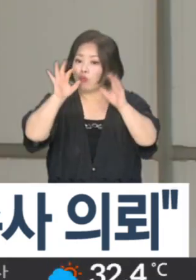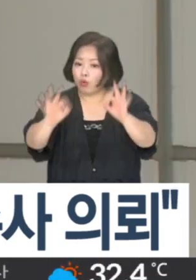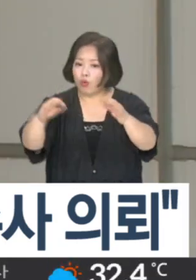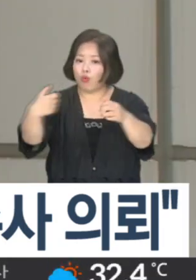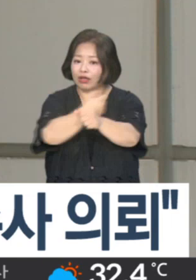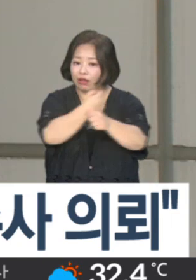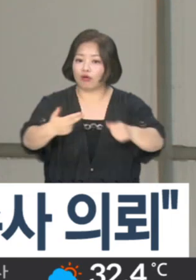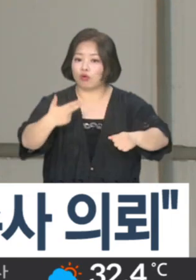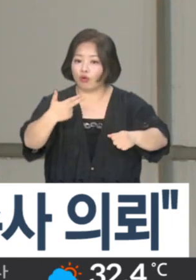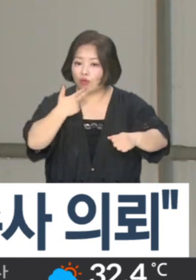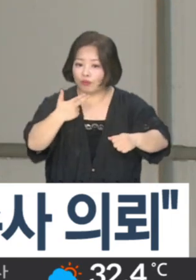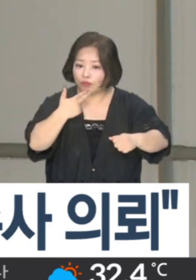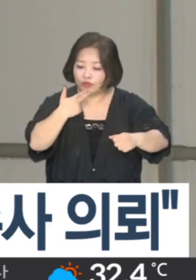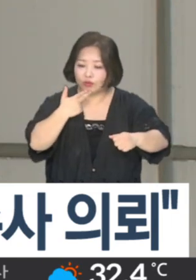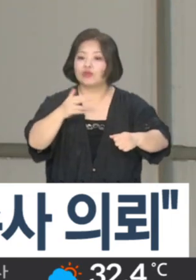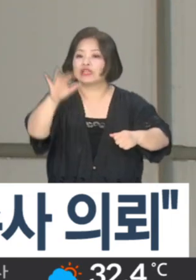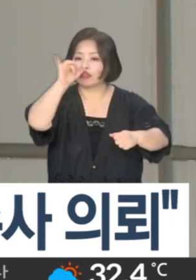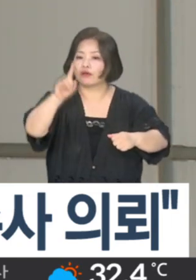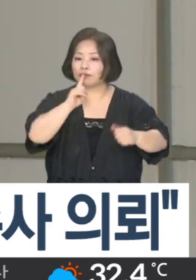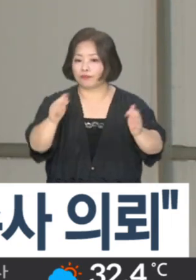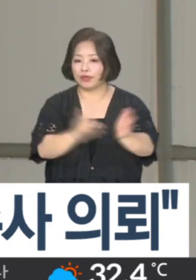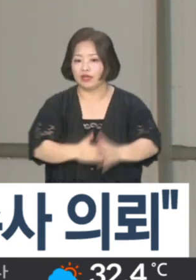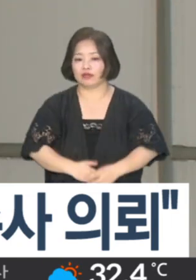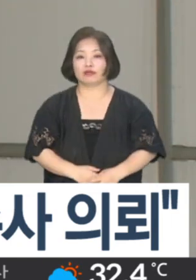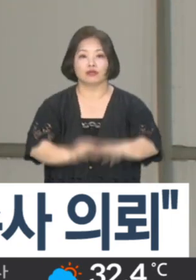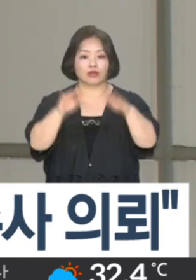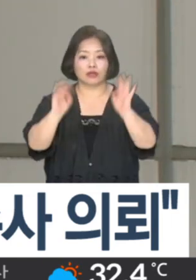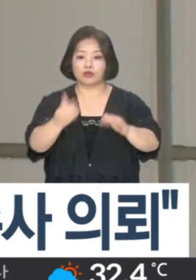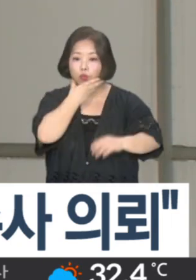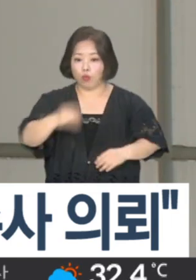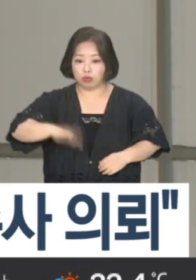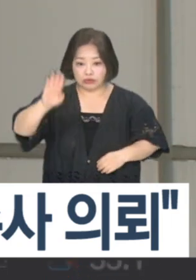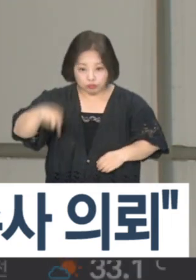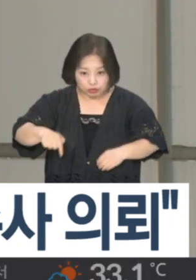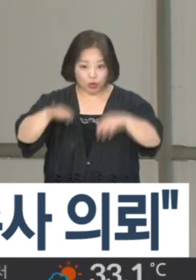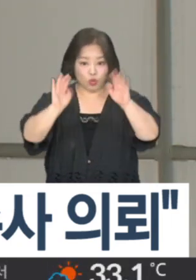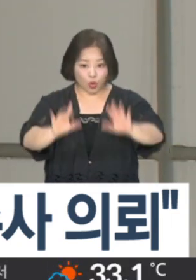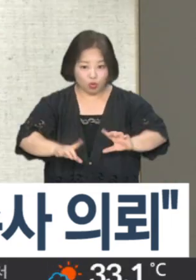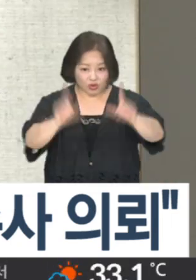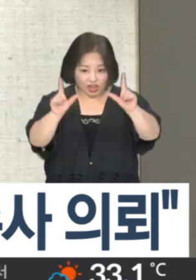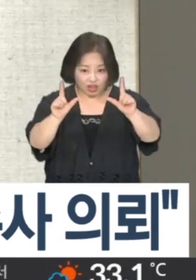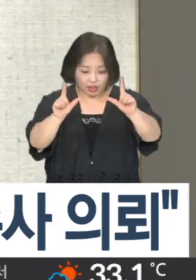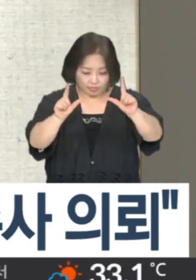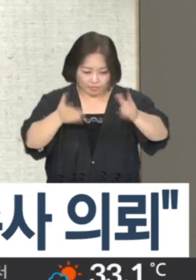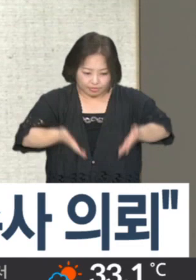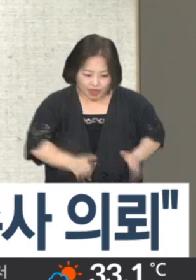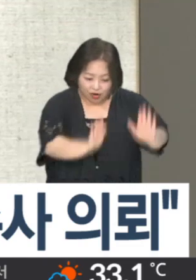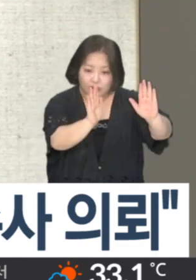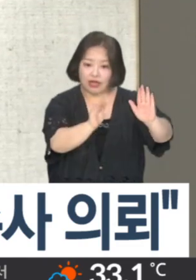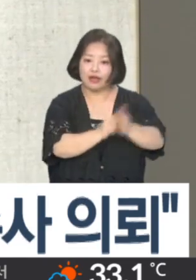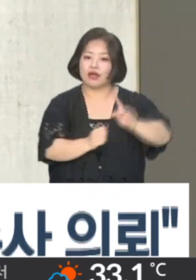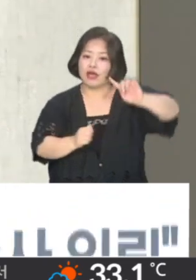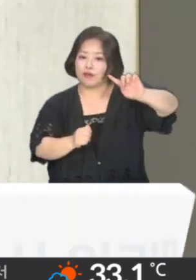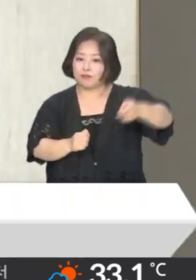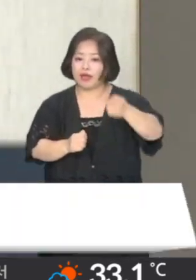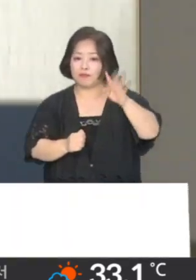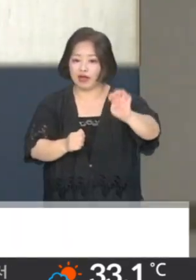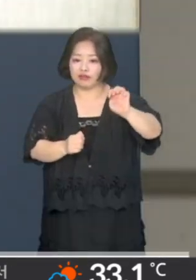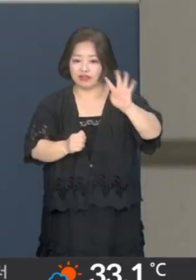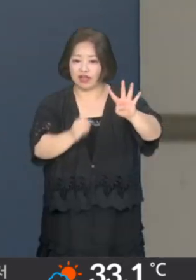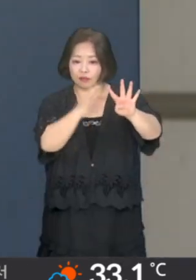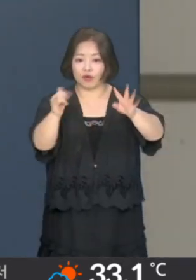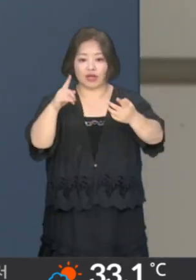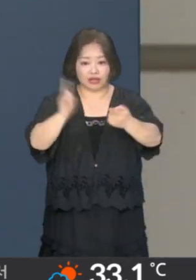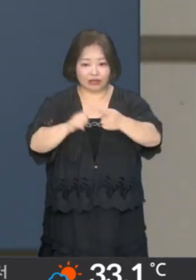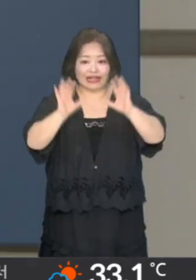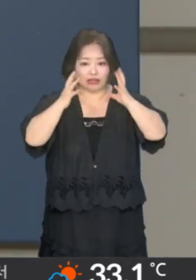정황이 없다고 판단했다고 설명했습니다. 한편 복지부는 올해 태어난 출생 미신고 영아 144명에 대해서도 전수조사를